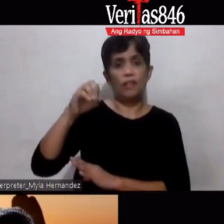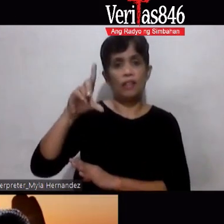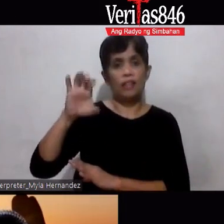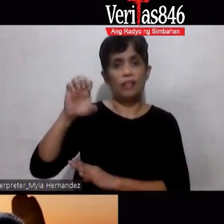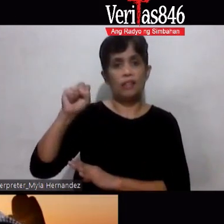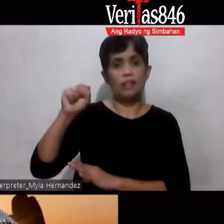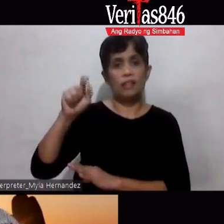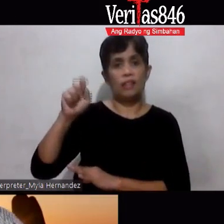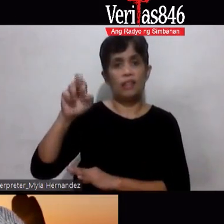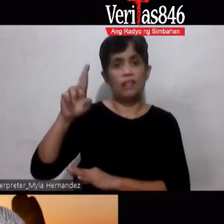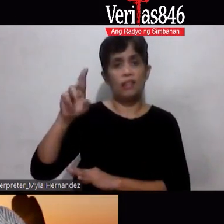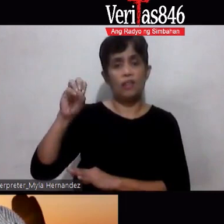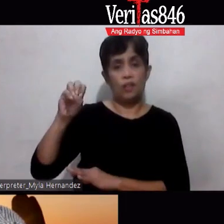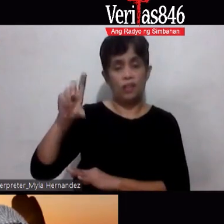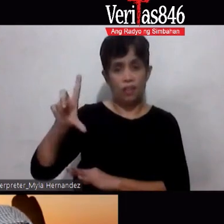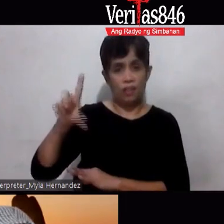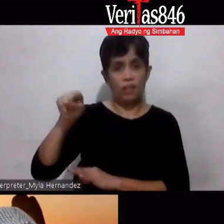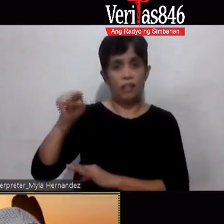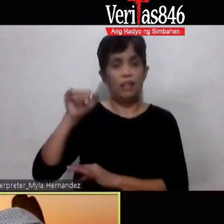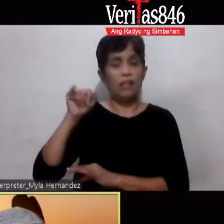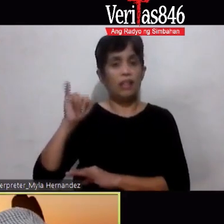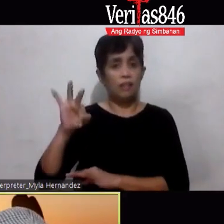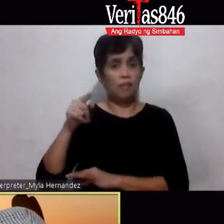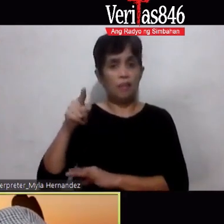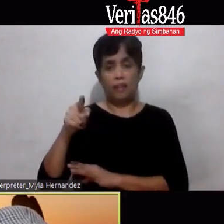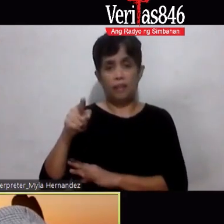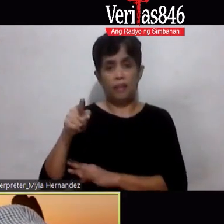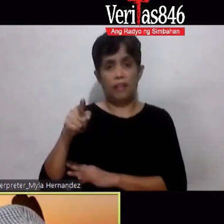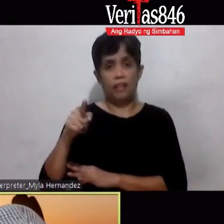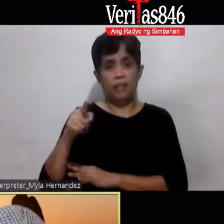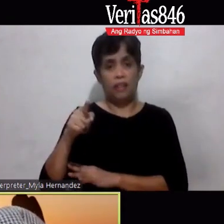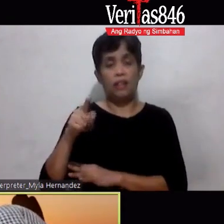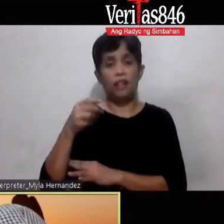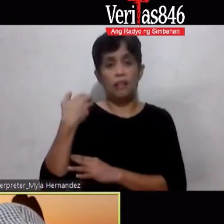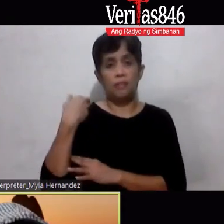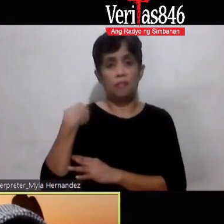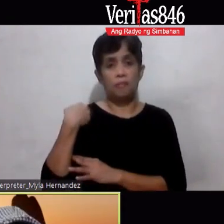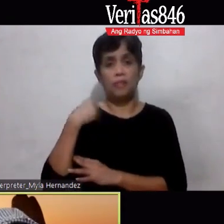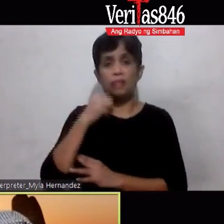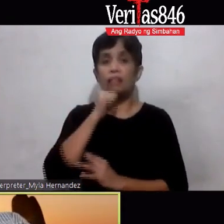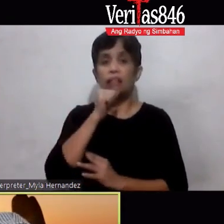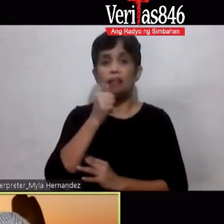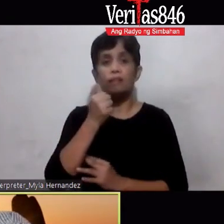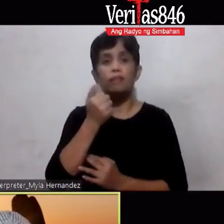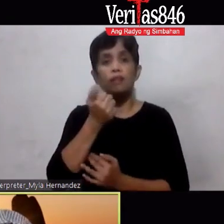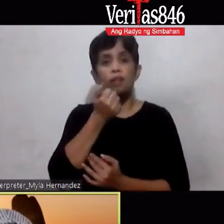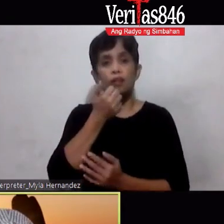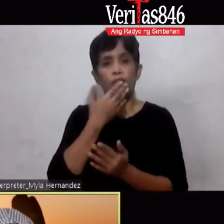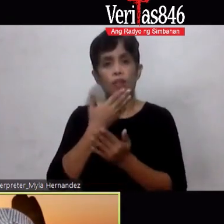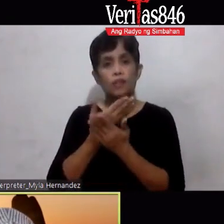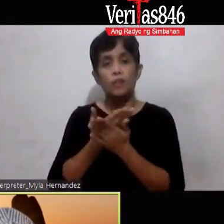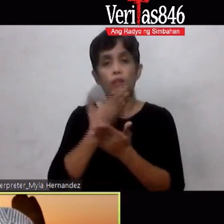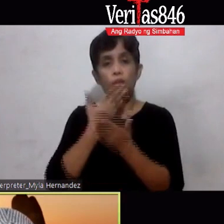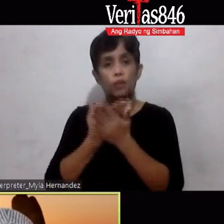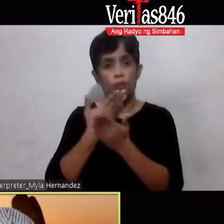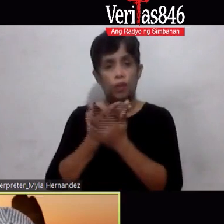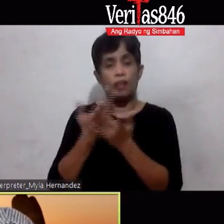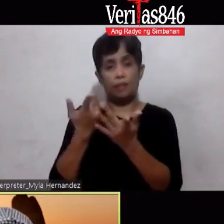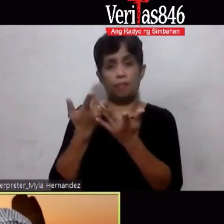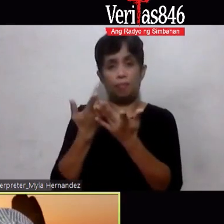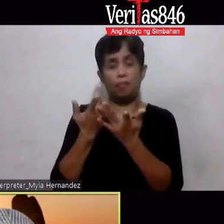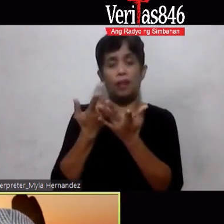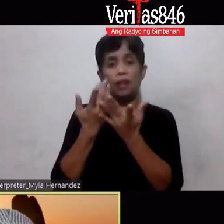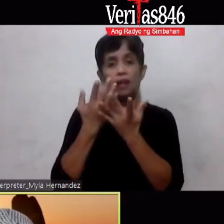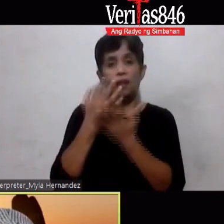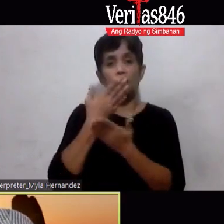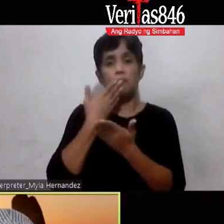magkakaroon Ng Nang mga Problema Ang ating pangangatawan Kaya yun po Yung ating tinatalakay Ngayon Ano po ba yun